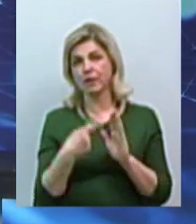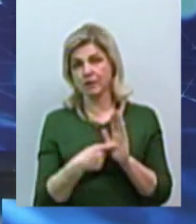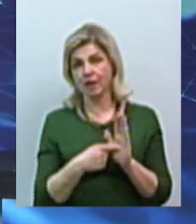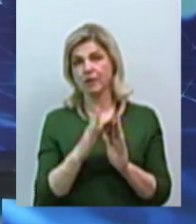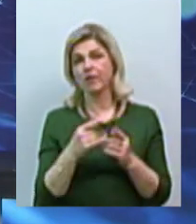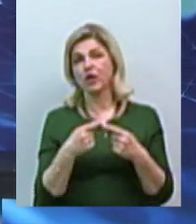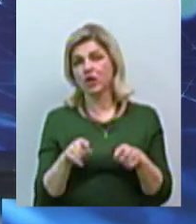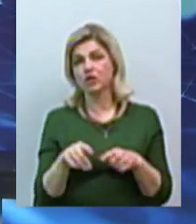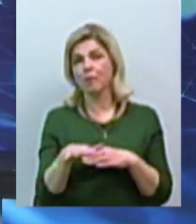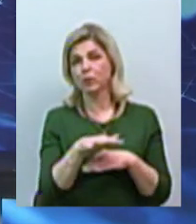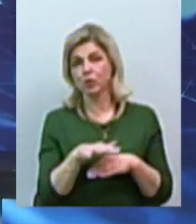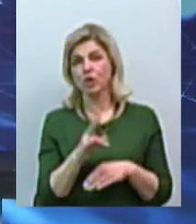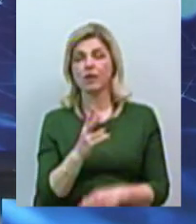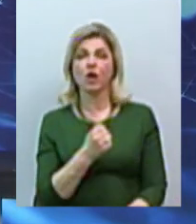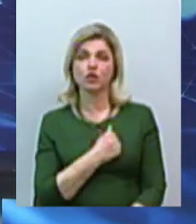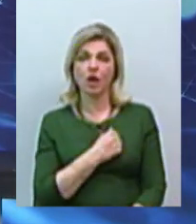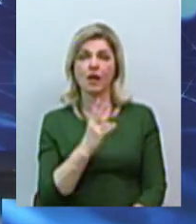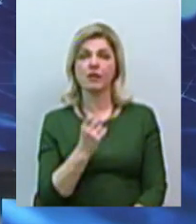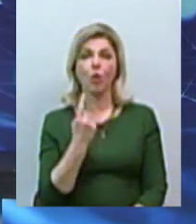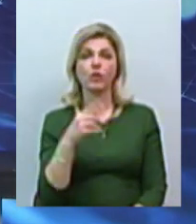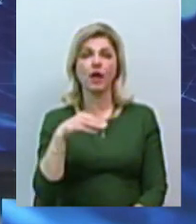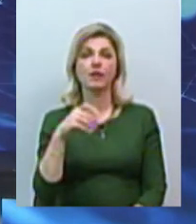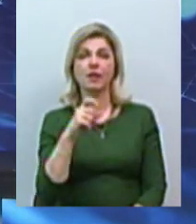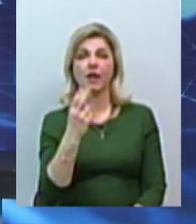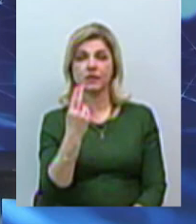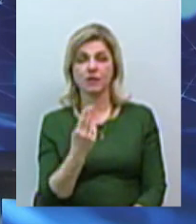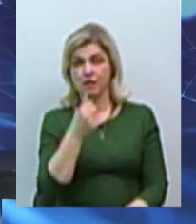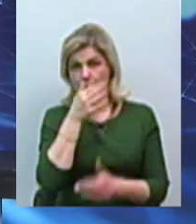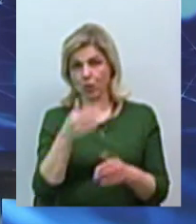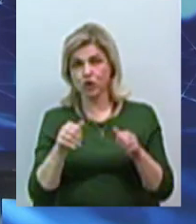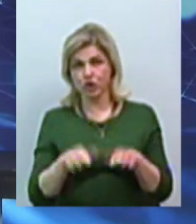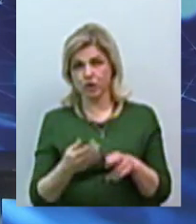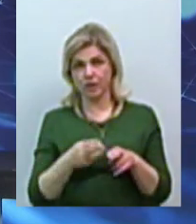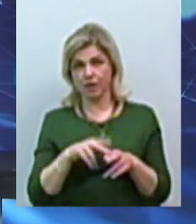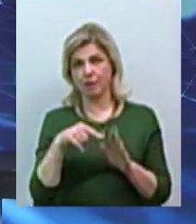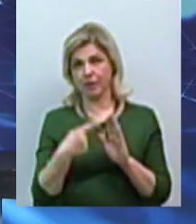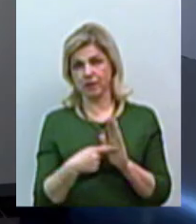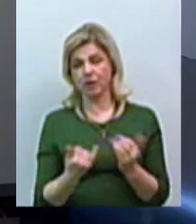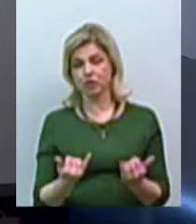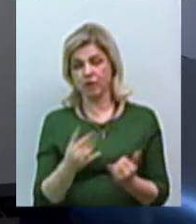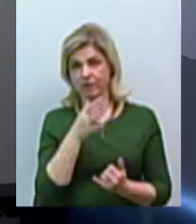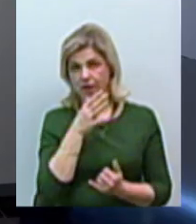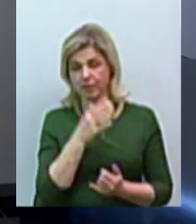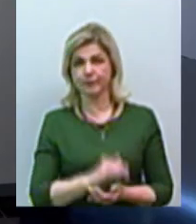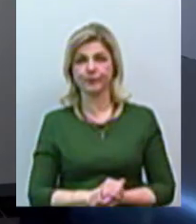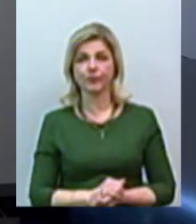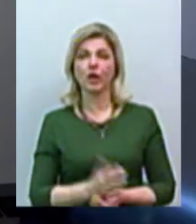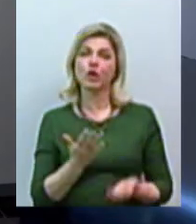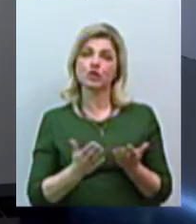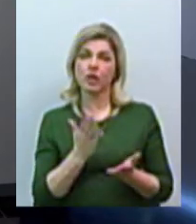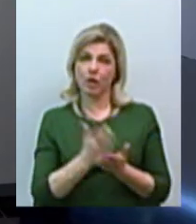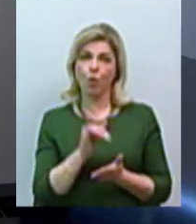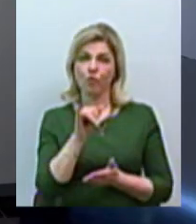площині. І, на жаль, жодна ТЕЦ не може то питання вирішити в наступний час. А чи є у вас заборгованість по